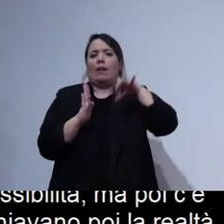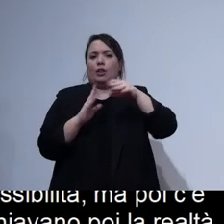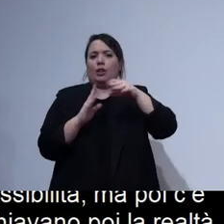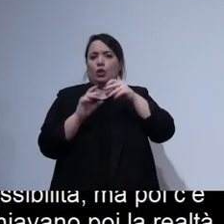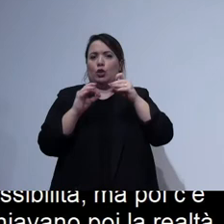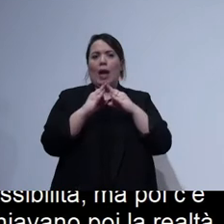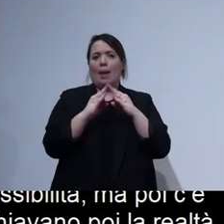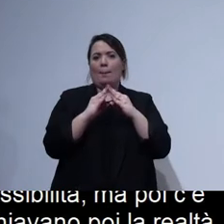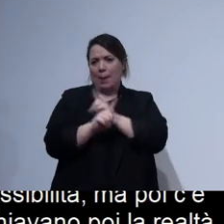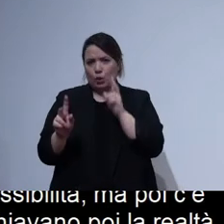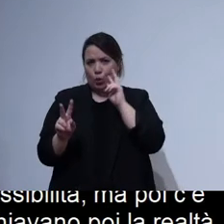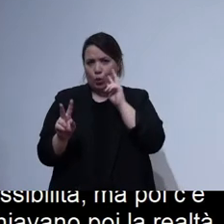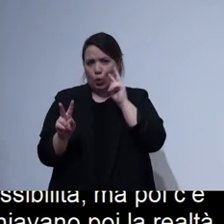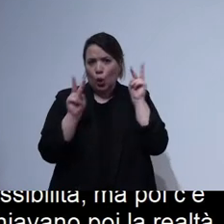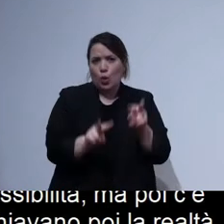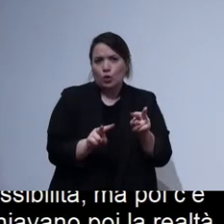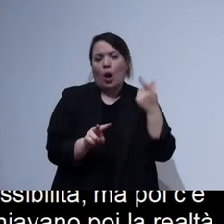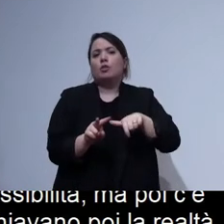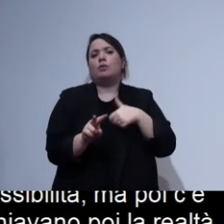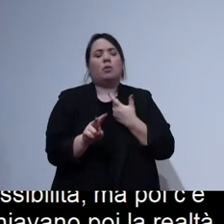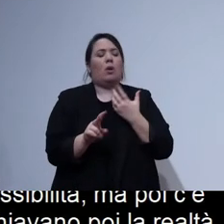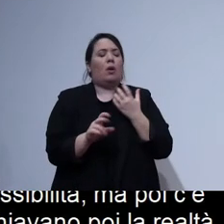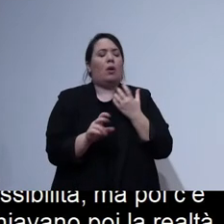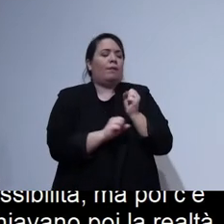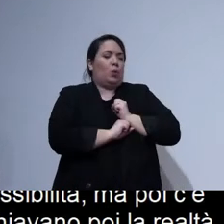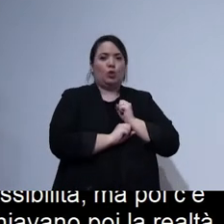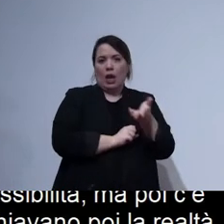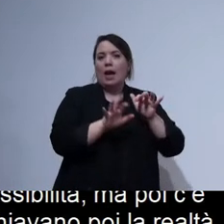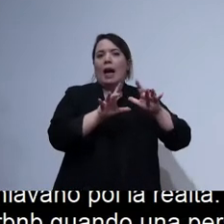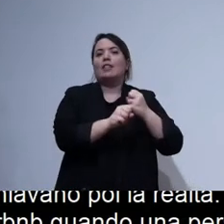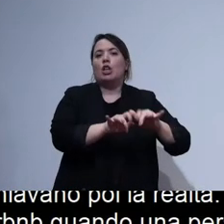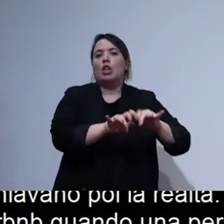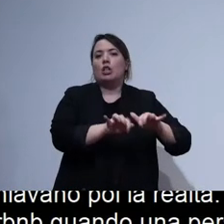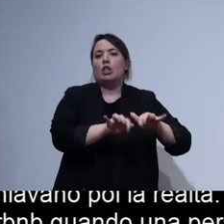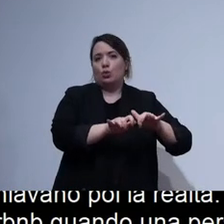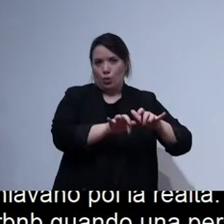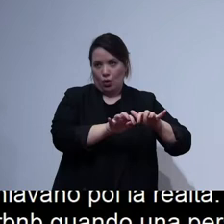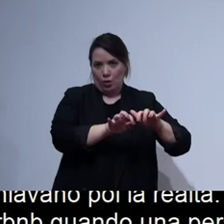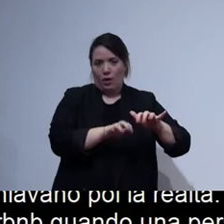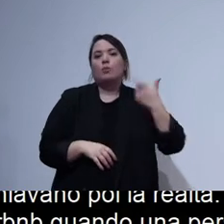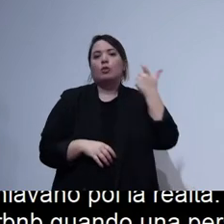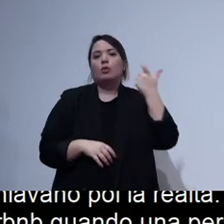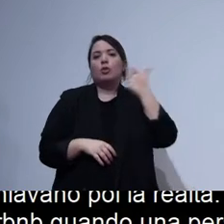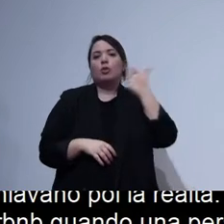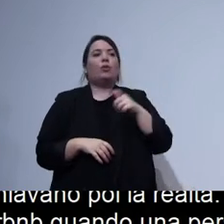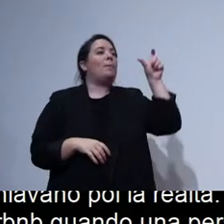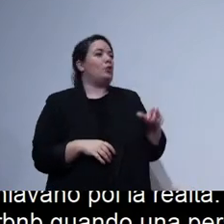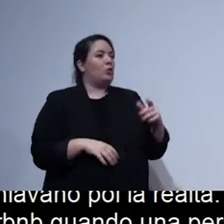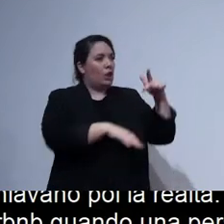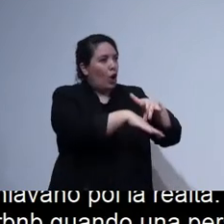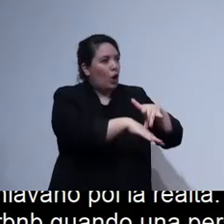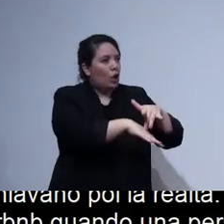perché ci si affida alle recensioni. Una persona che viene e poi dice questa casa non è come corrisponde e dopo la